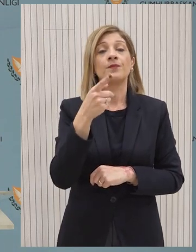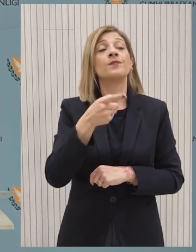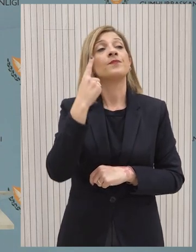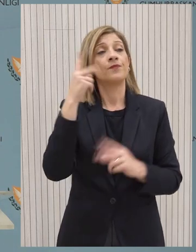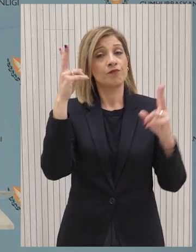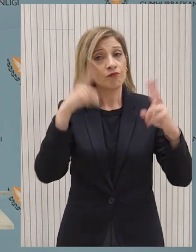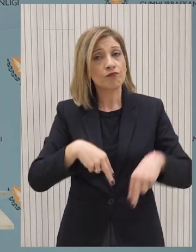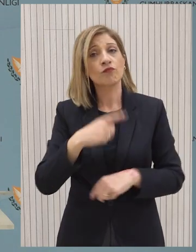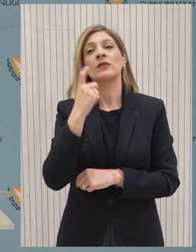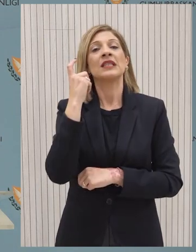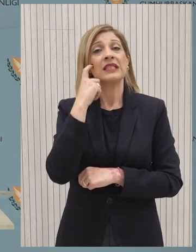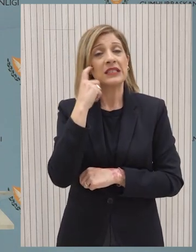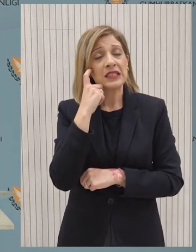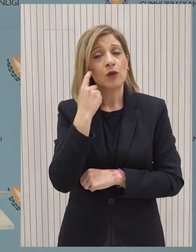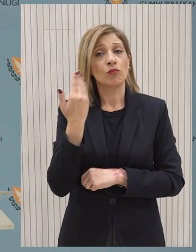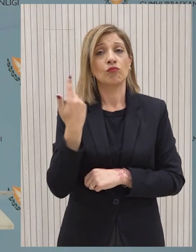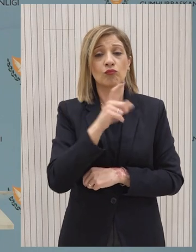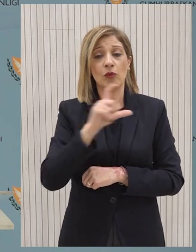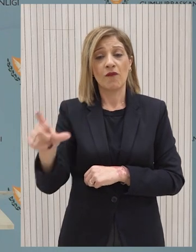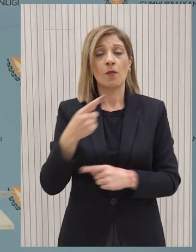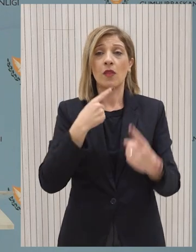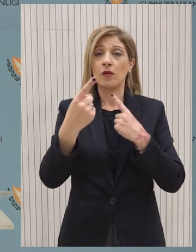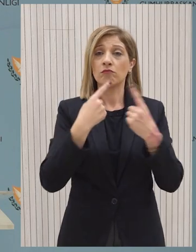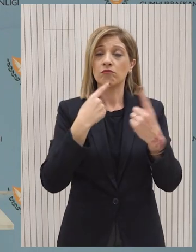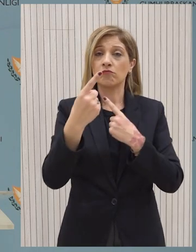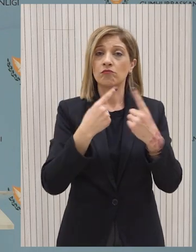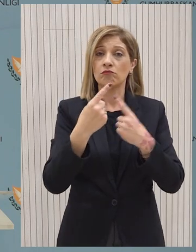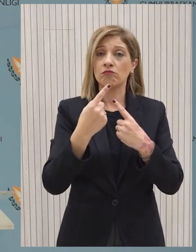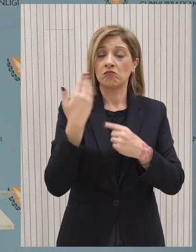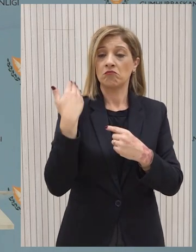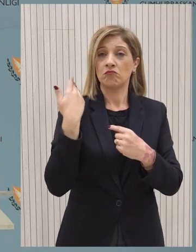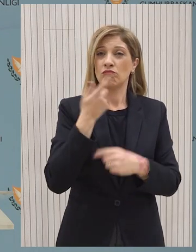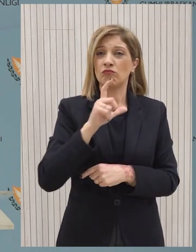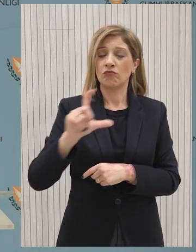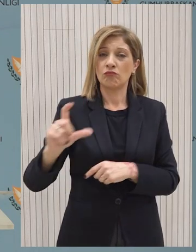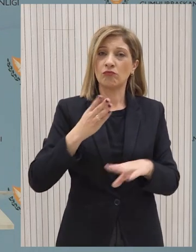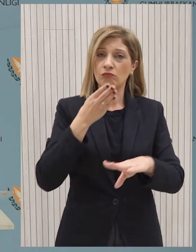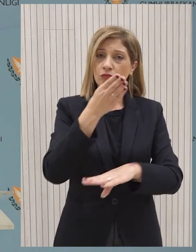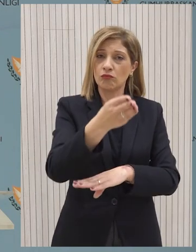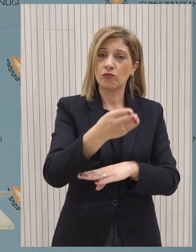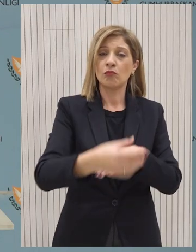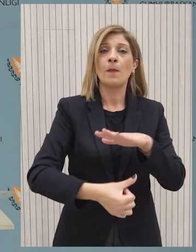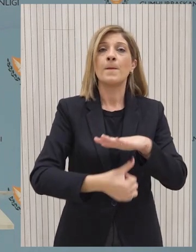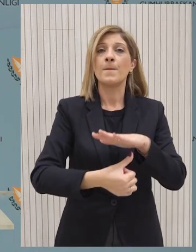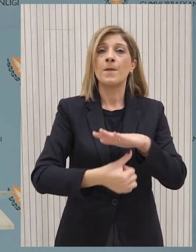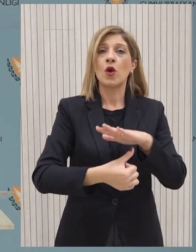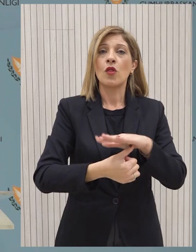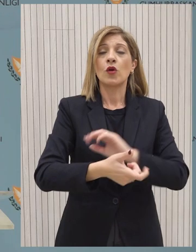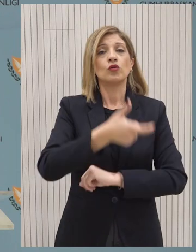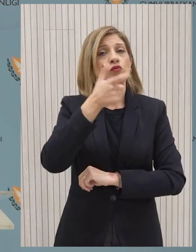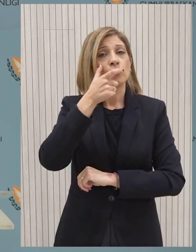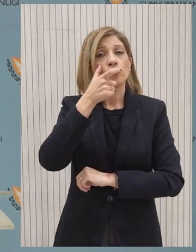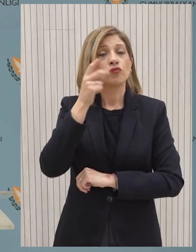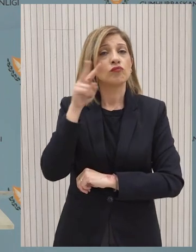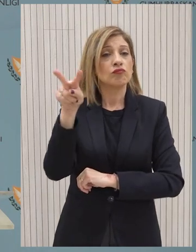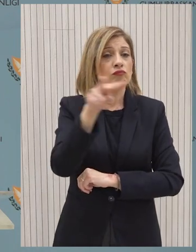γνωστό, το έχουμε συζητήσει και την προηγούμενη εβδομάδα έχει πραγματοποιηθεί και μια συσκέψη την προηγούμενη εβδομάδα υπό τον πρόεδρο της Δημοκρατίας για παρακολούθηση